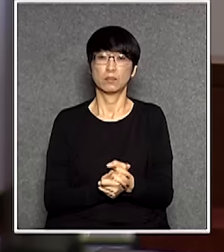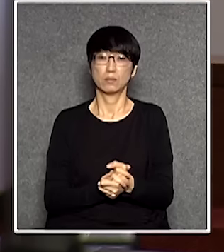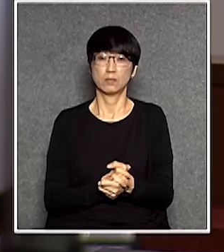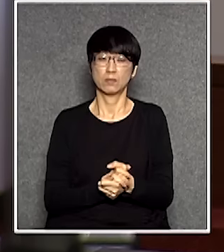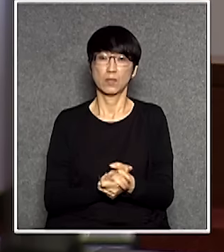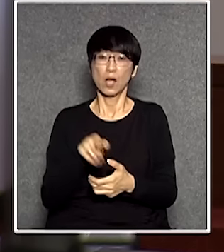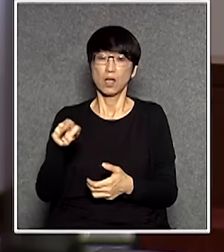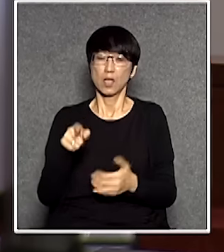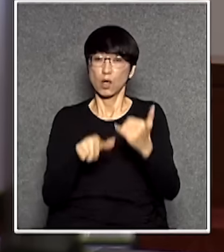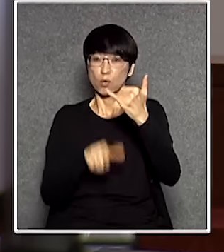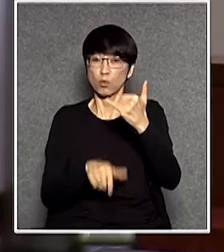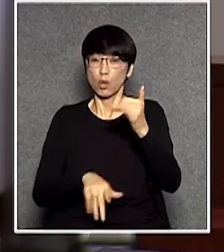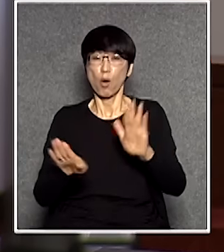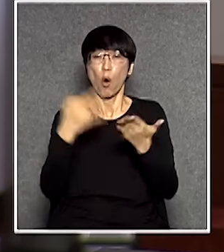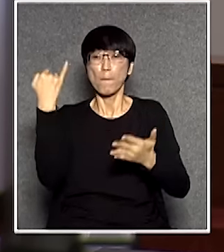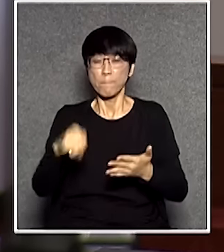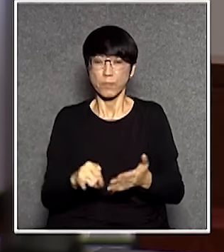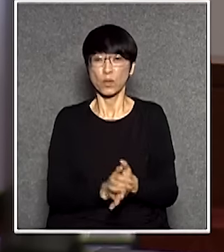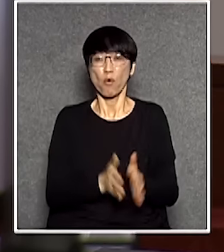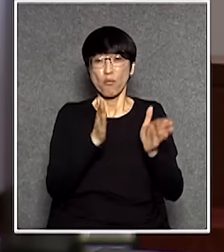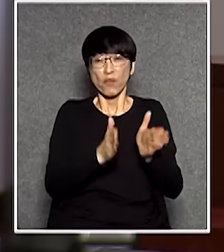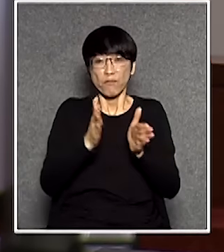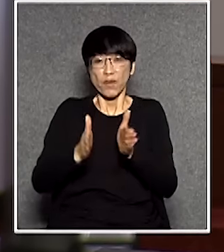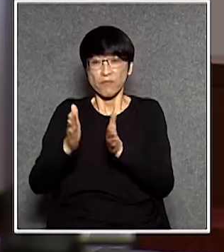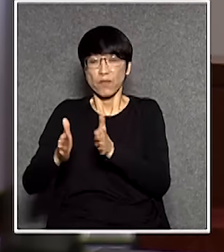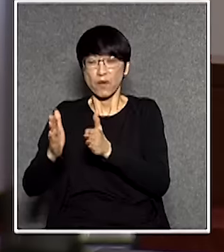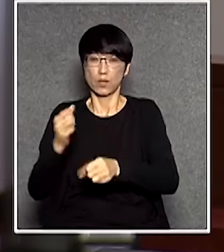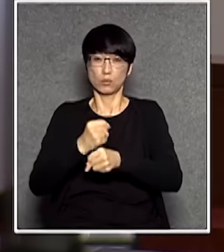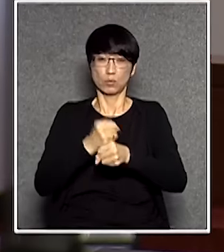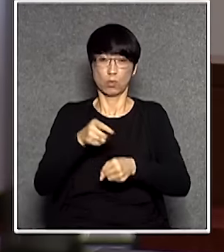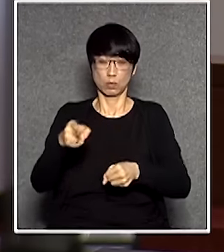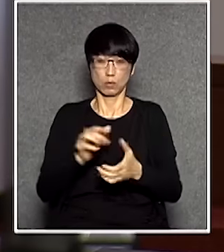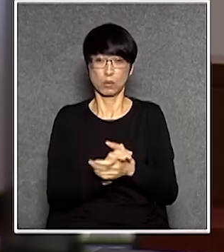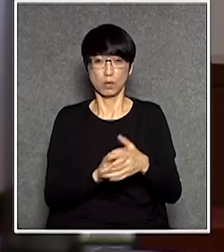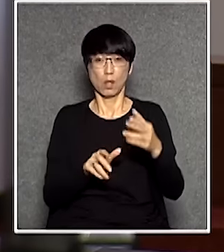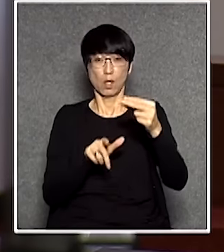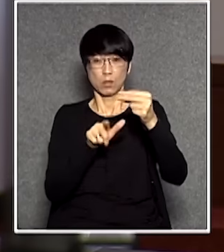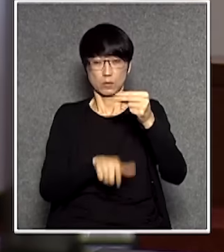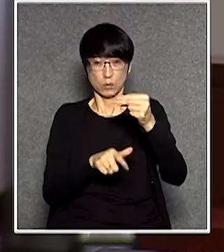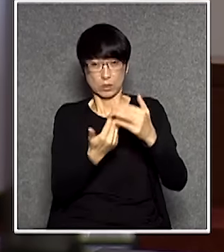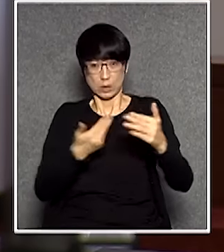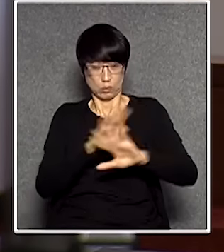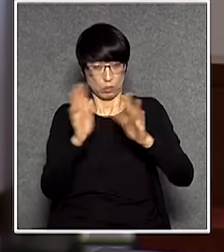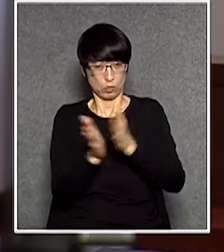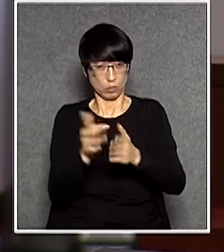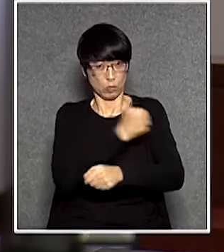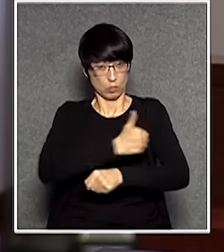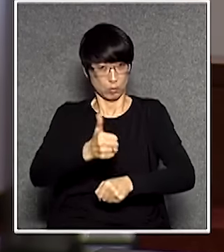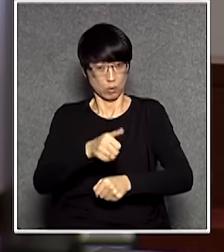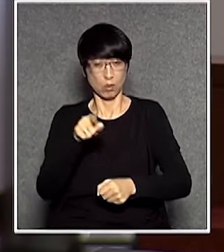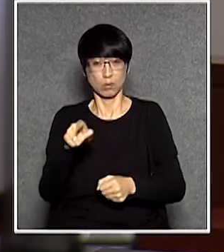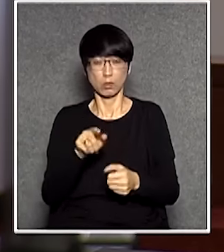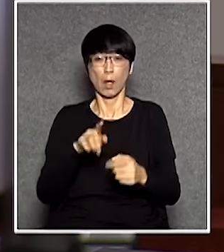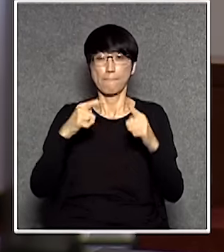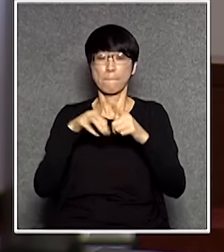現在這個六月都開始不到還要分階段原本就說上半年全數可以啟用的這個是民航